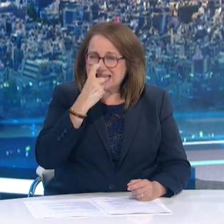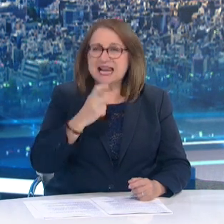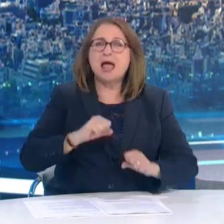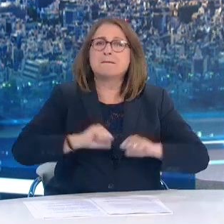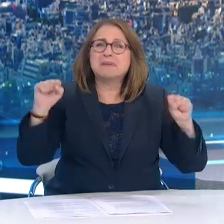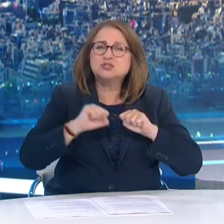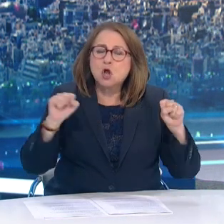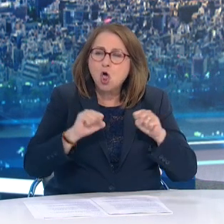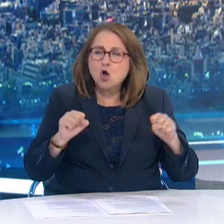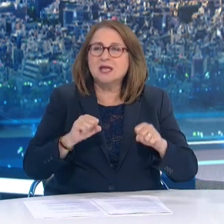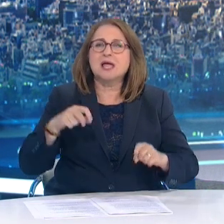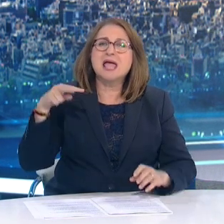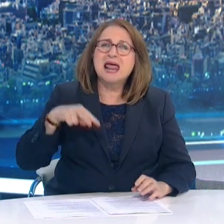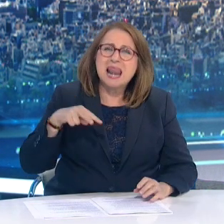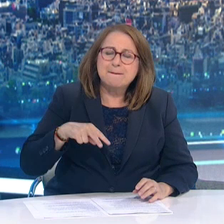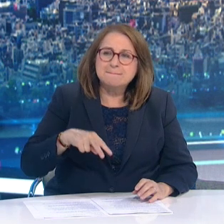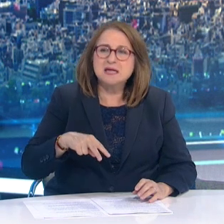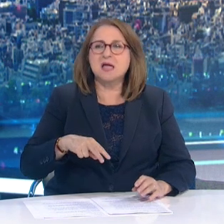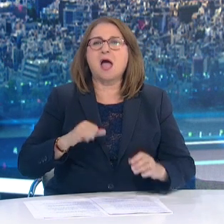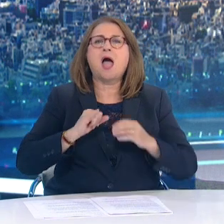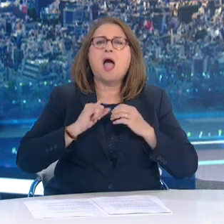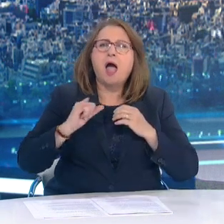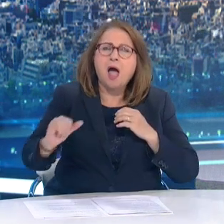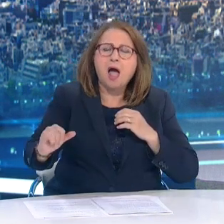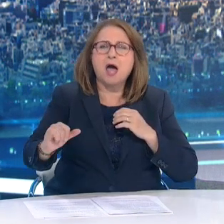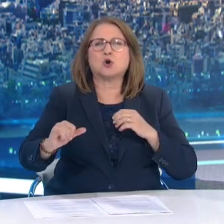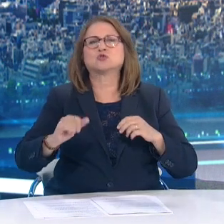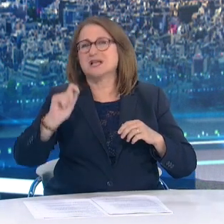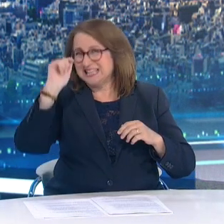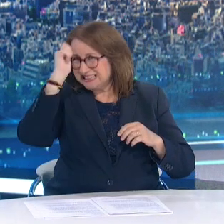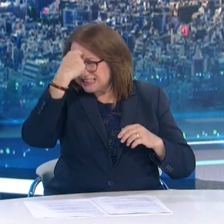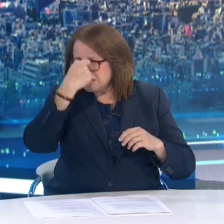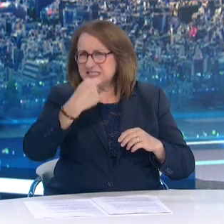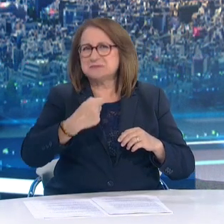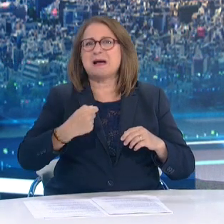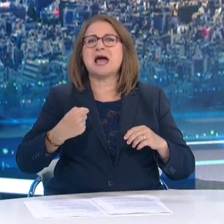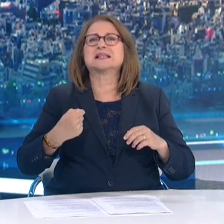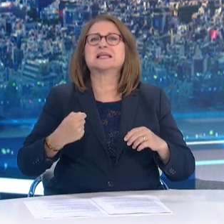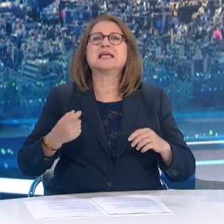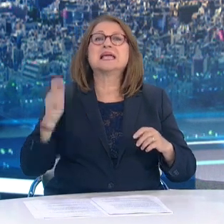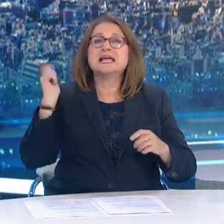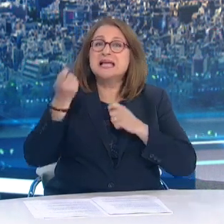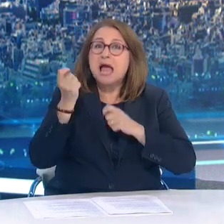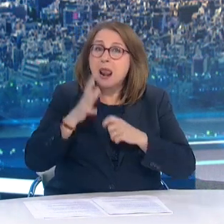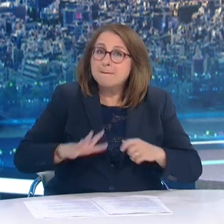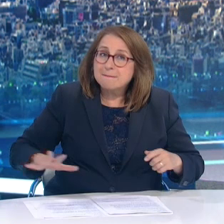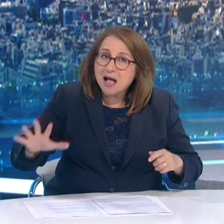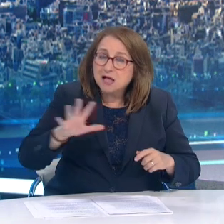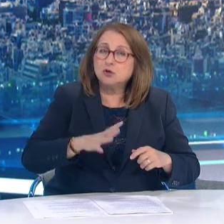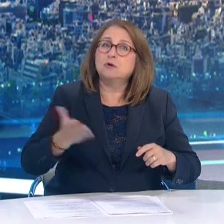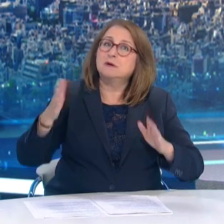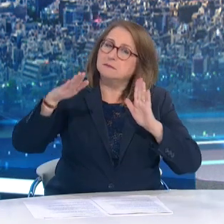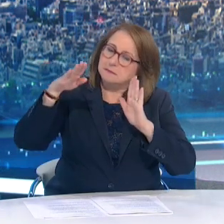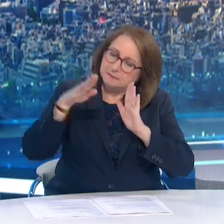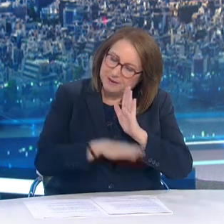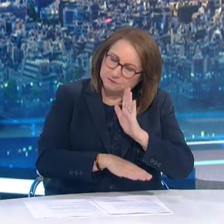Φθιώτιδας, Αργολίδας Αρκαδίας, Λακωνίας και Μεσσηνίας πέφτουν επίπεδο και μεταφέρονται από το Κίτρινο επίπεδο